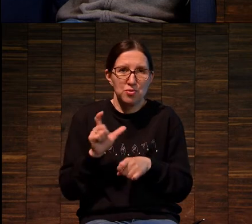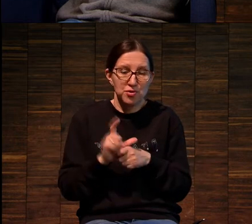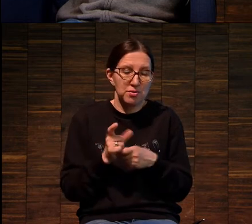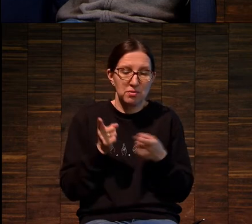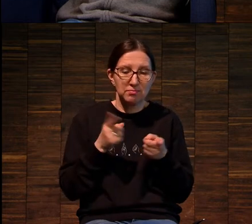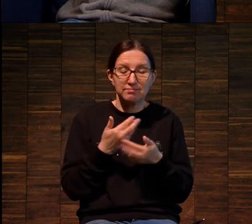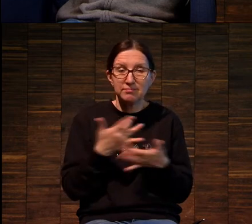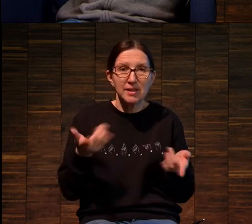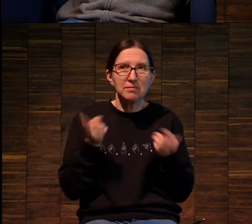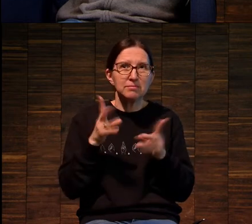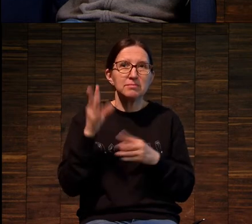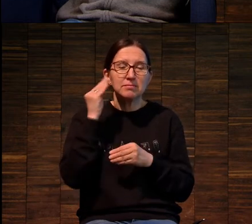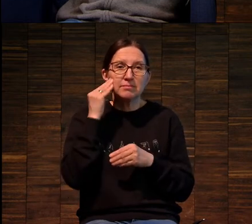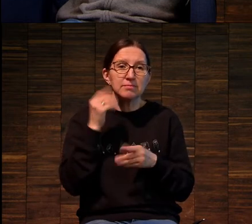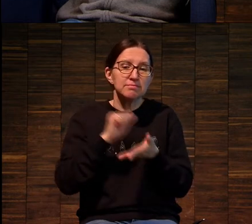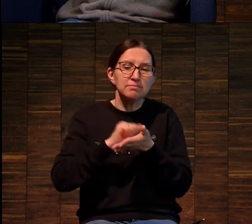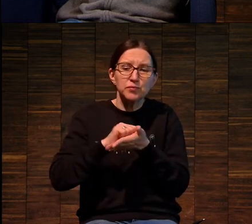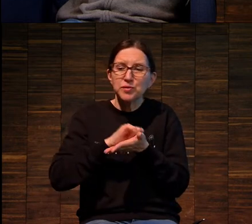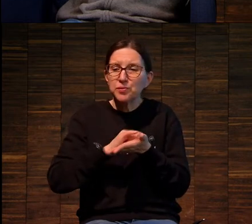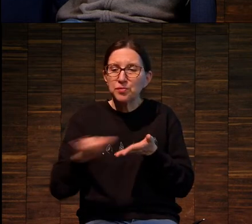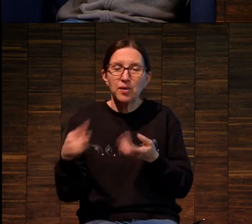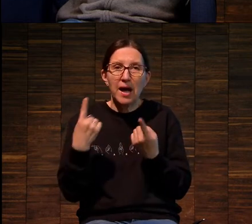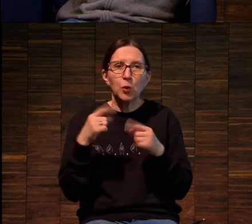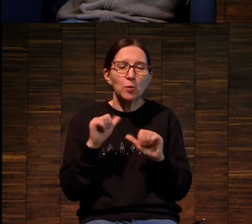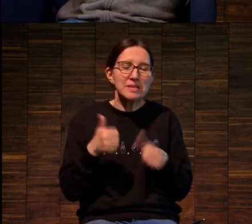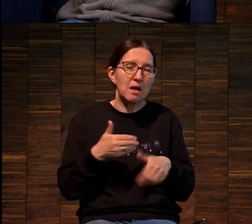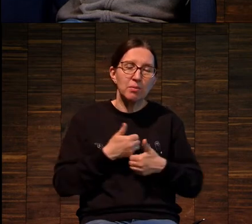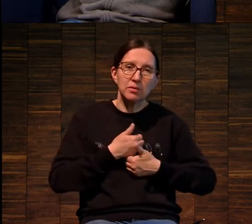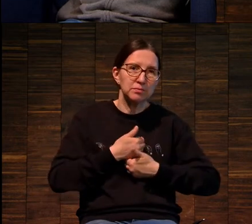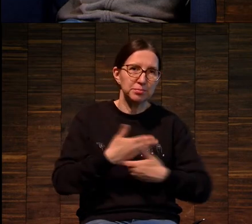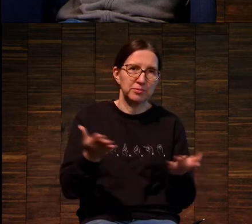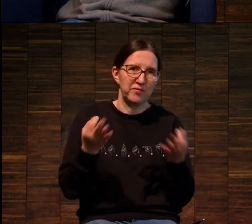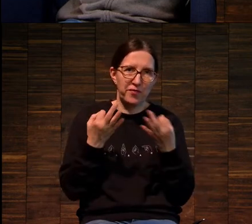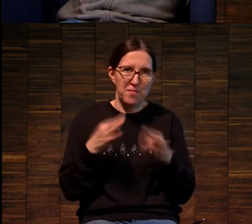с точки зрения репродуцирования, одной из самых таких,